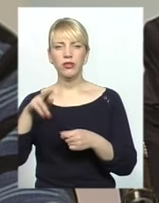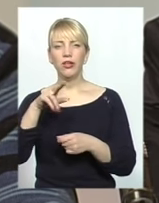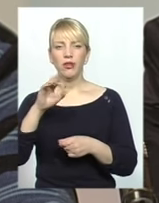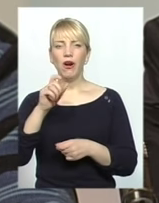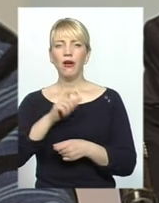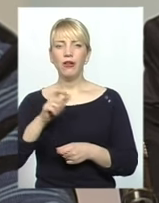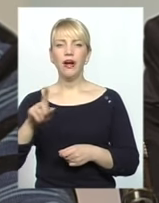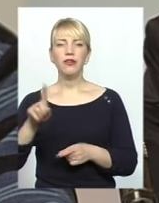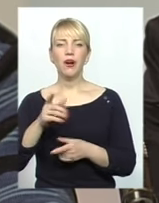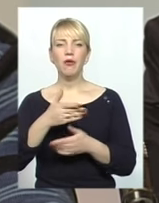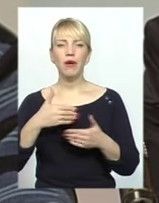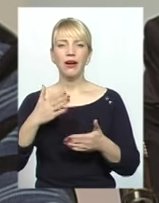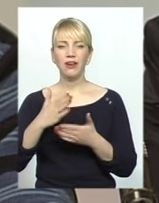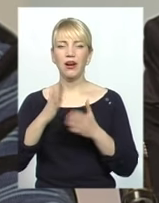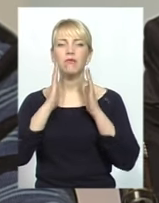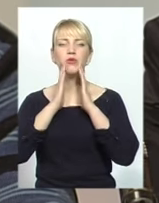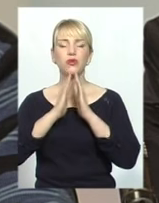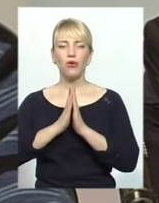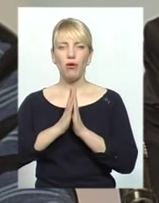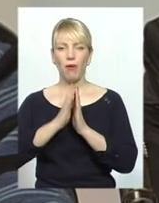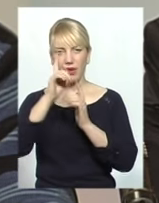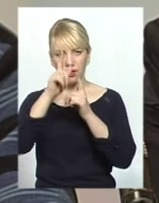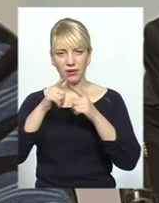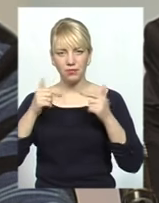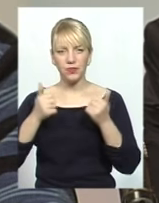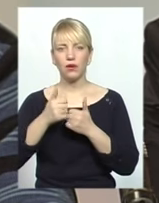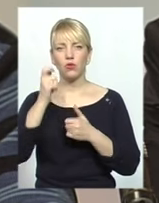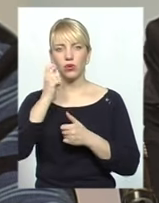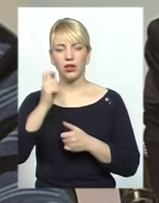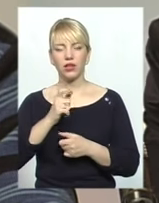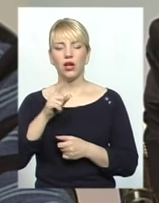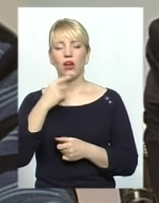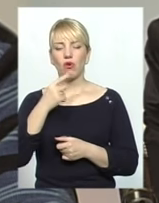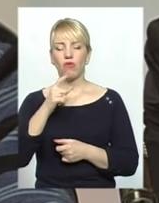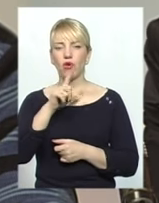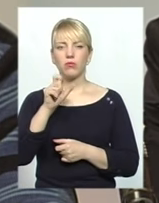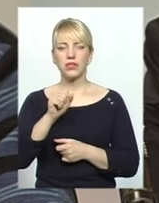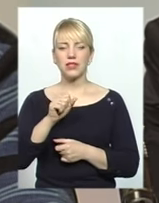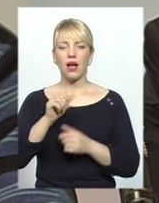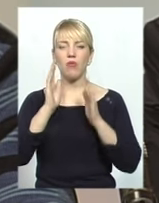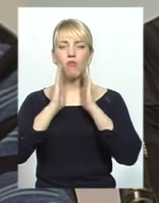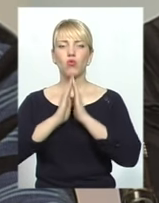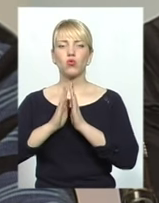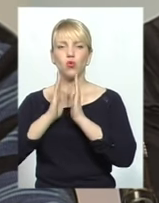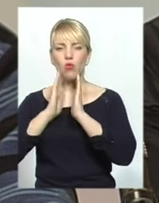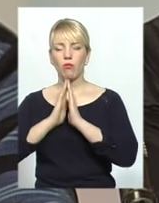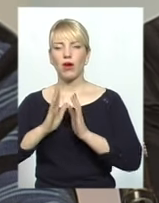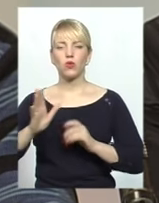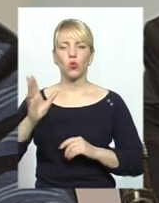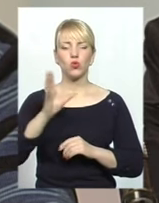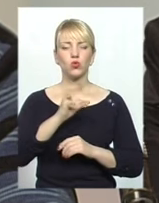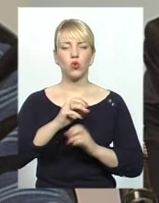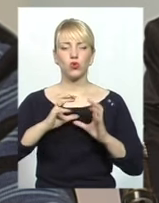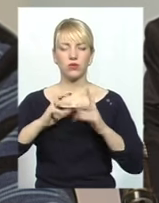мусульмани України і говоримо за мусульман усього світу. Ми не ті люди, про яких